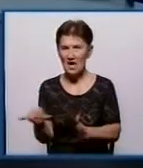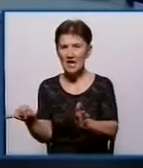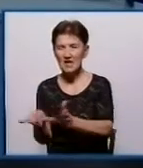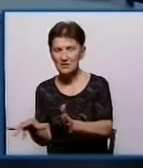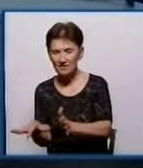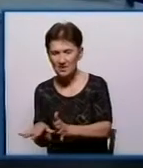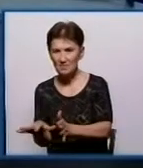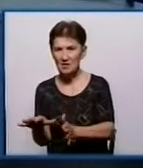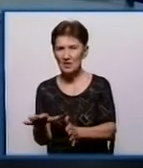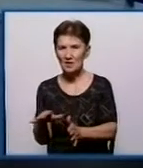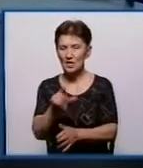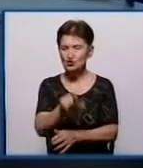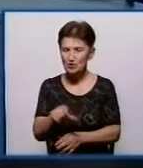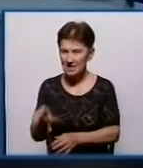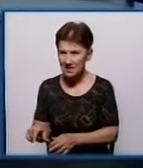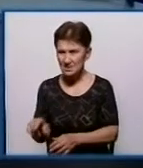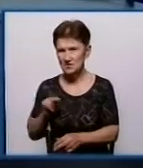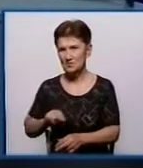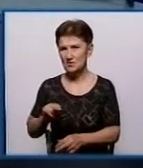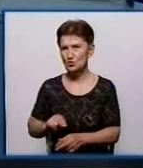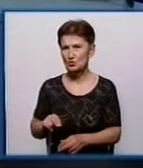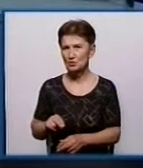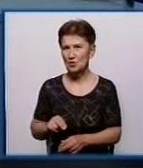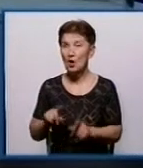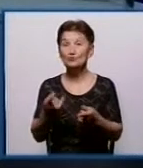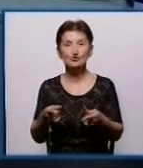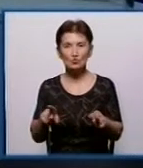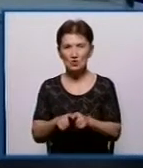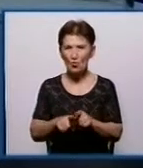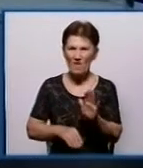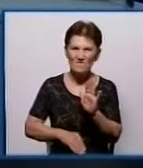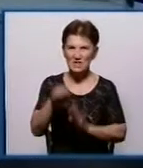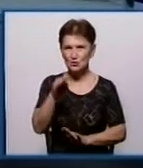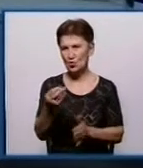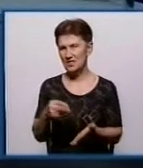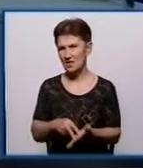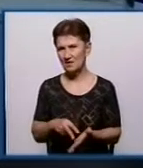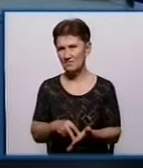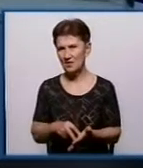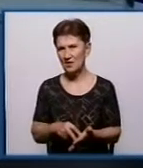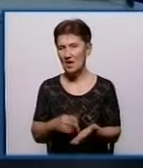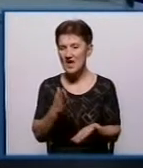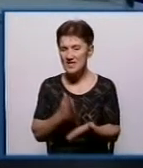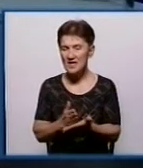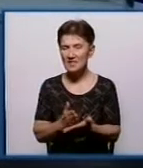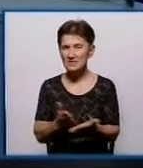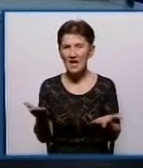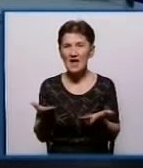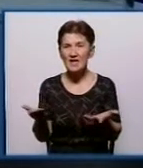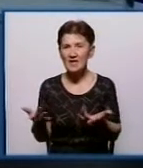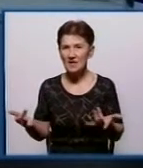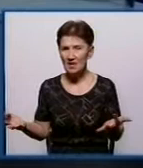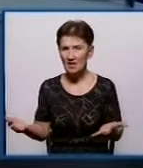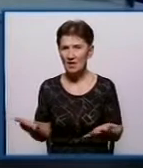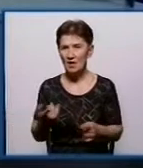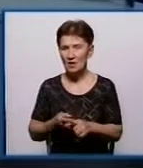зменшення чисельності персоналу і всього решта. Чому в нас такий високий тариф, всі завжди питають. Є кілька чинників, які впливають на